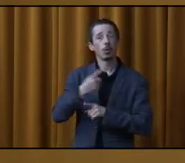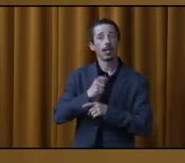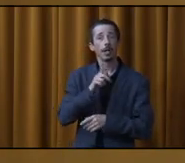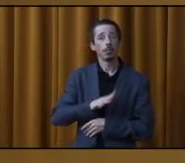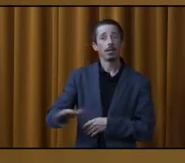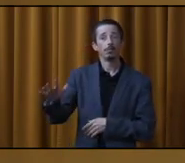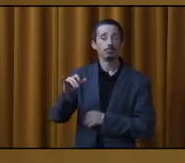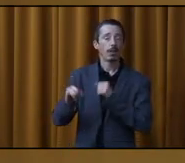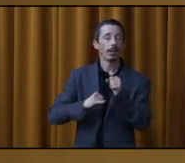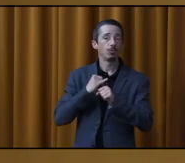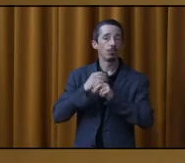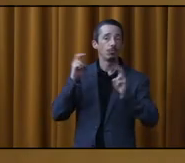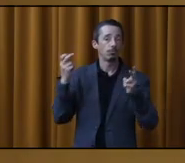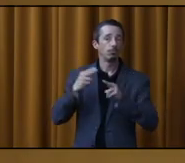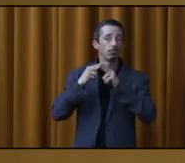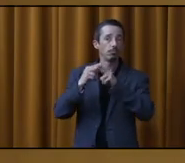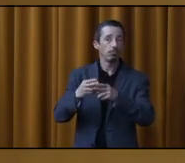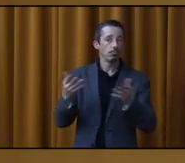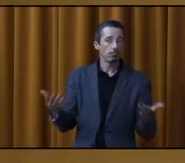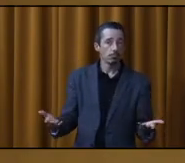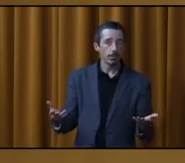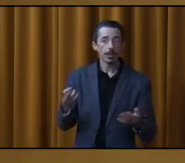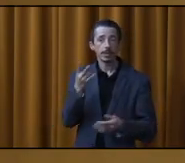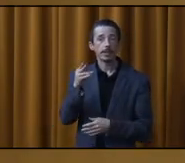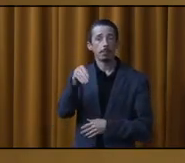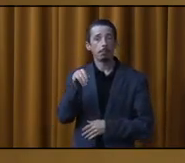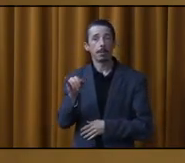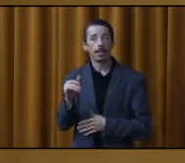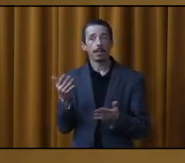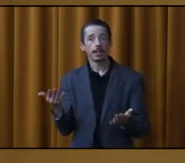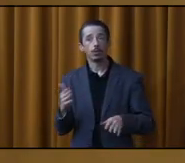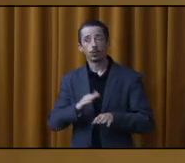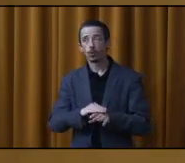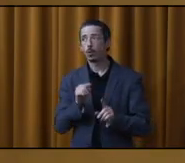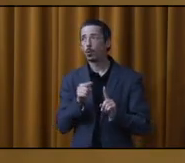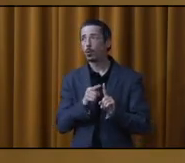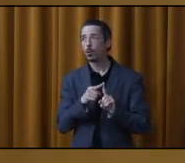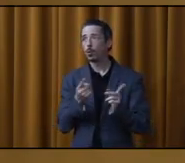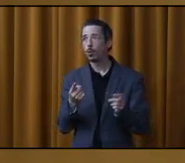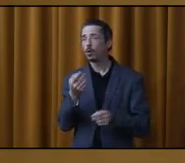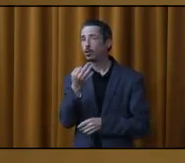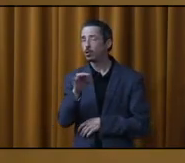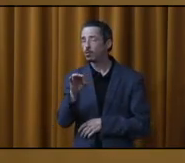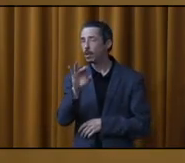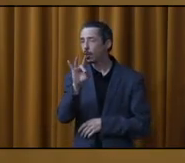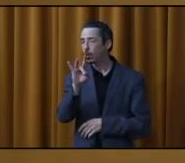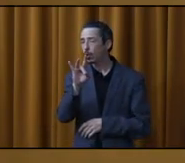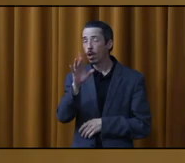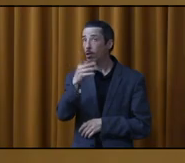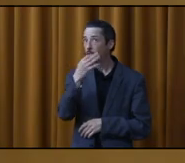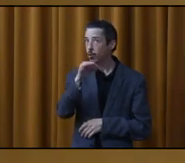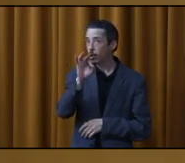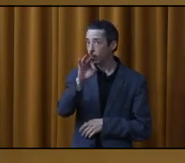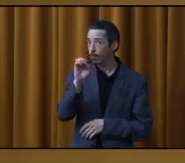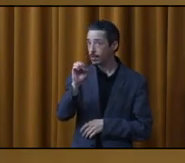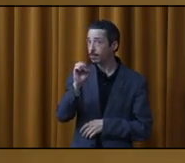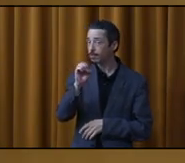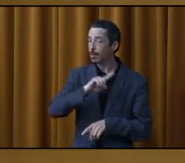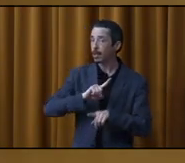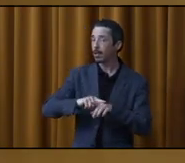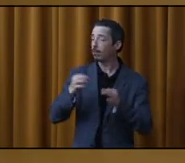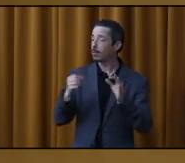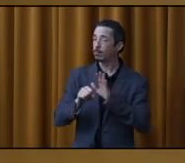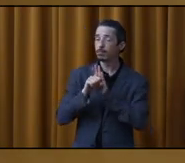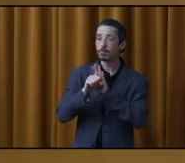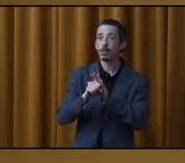internationale est née. Le 17 mai, en fait, c'est 1990. C'est une date symbolique puisque c'est à ce